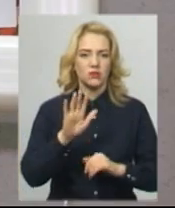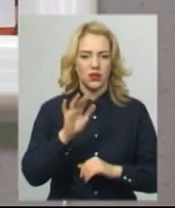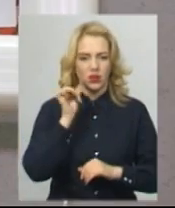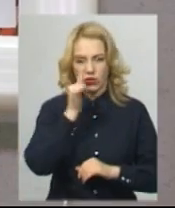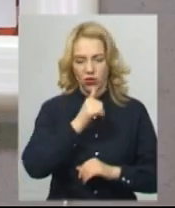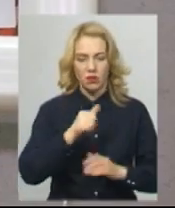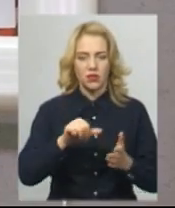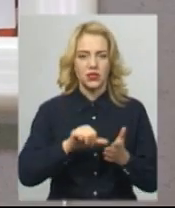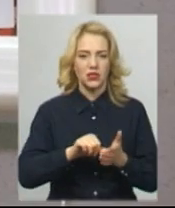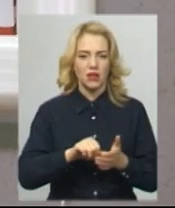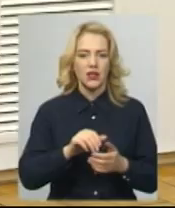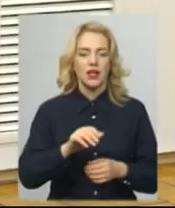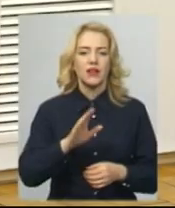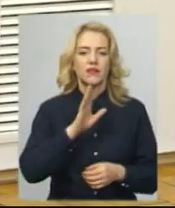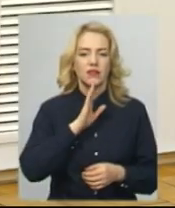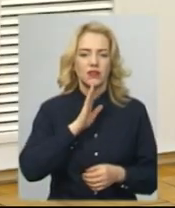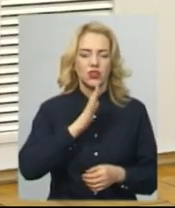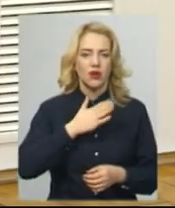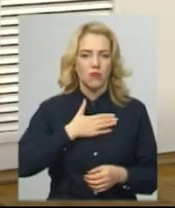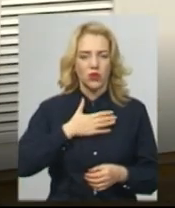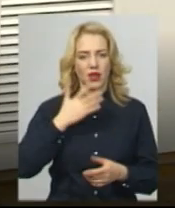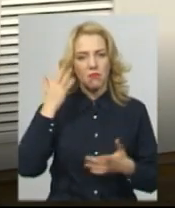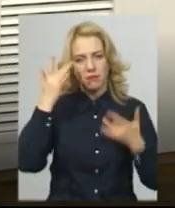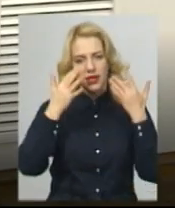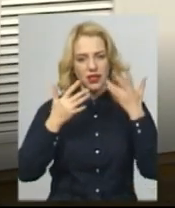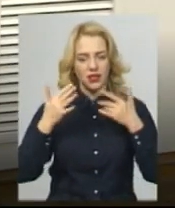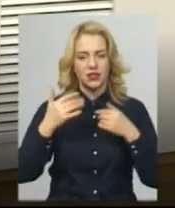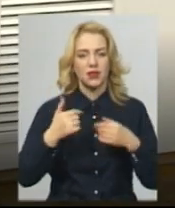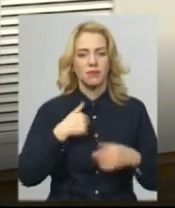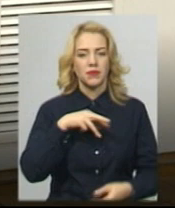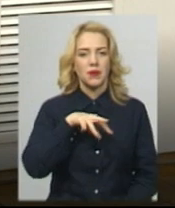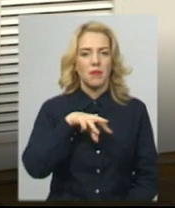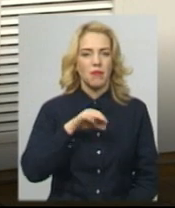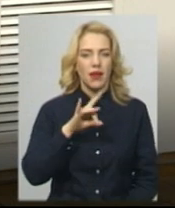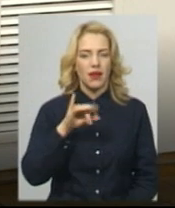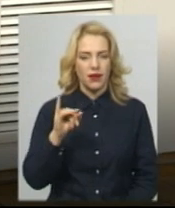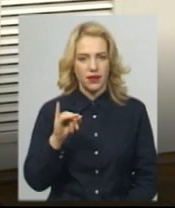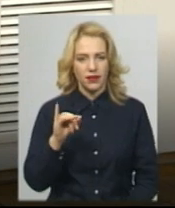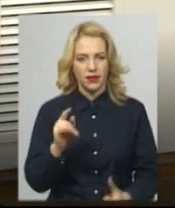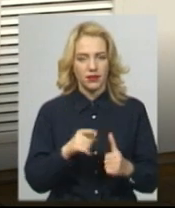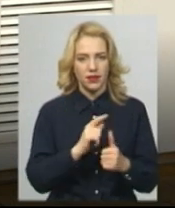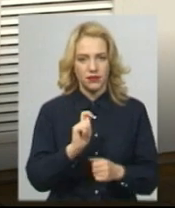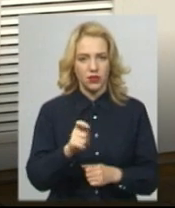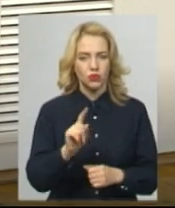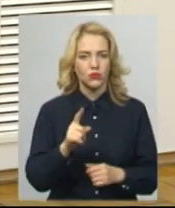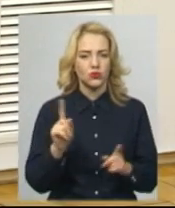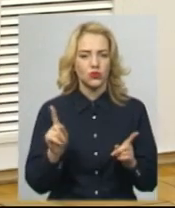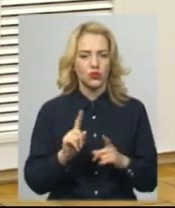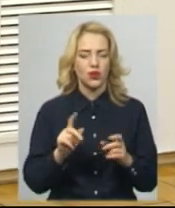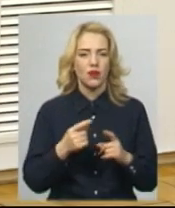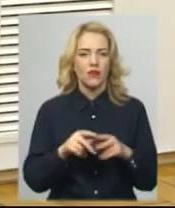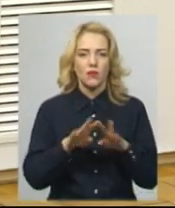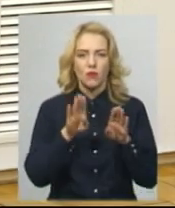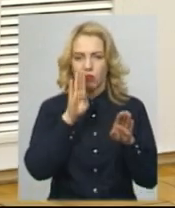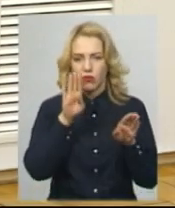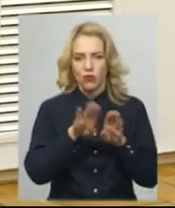роботу дівчинка Мелі Мрійниця. Я її назвала Мелі, тому що я її вирішила назвати як метелик.